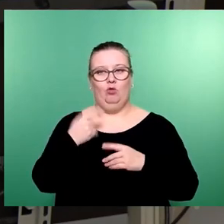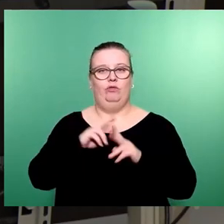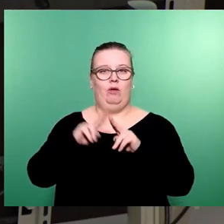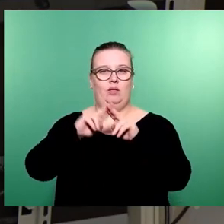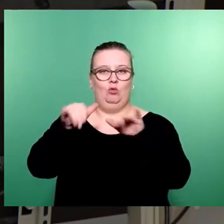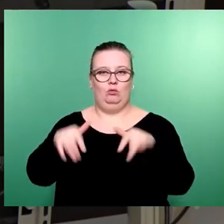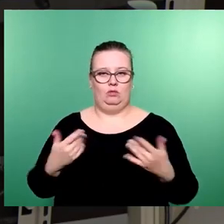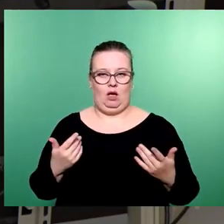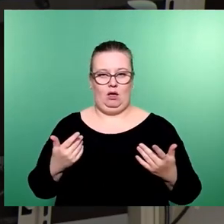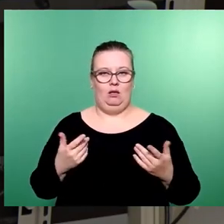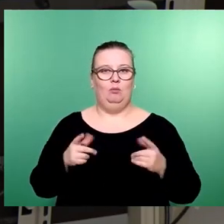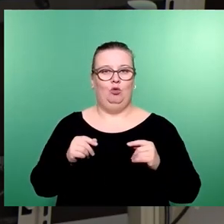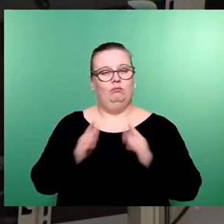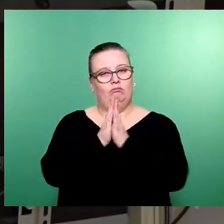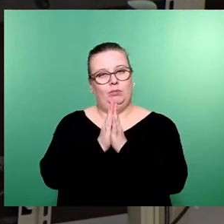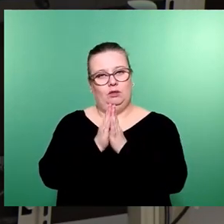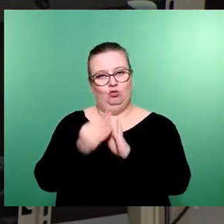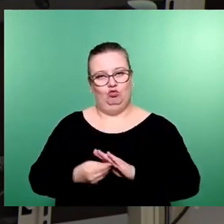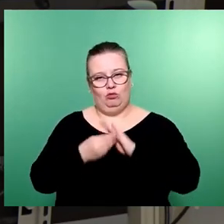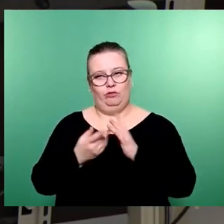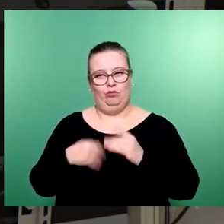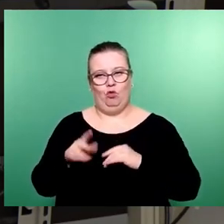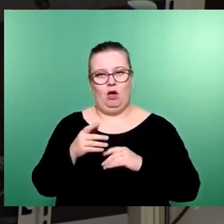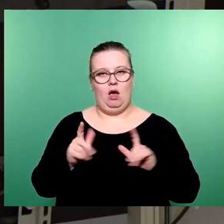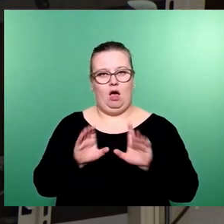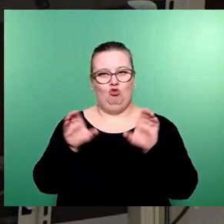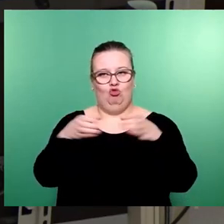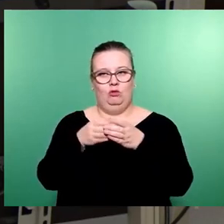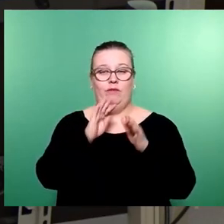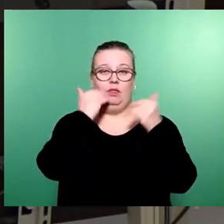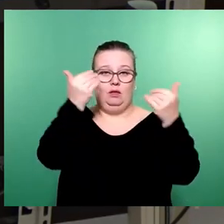macht. Entsprechend bitten wir um Zustimmung zum federführenden Ausschussvotum. Danke.